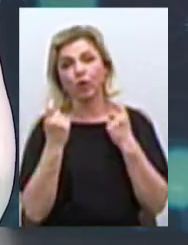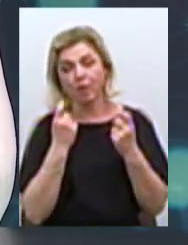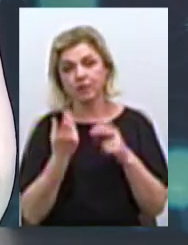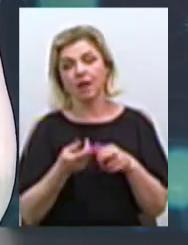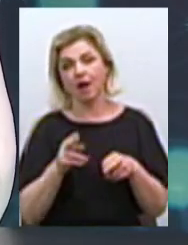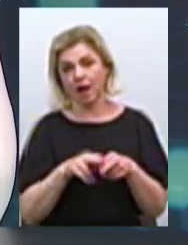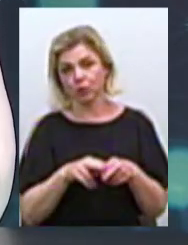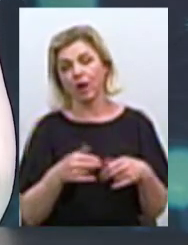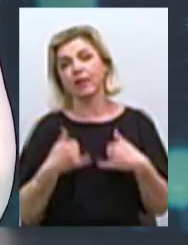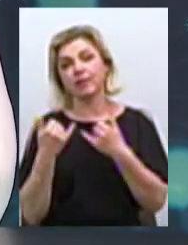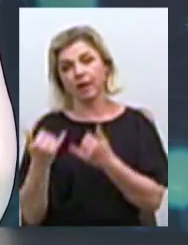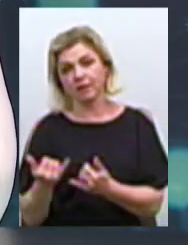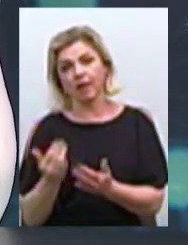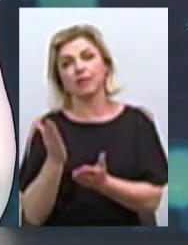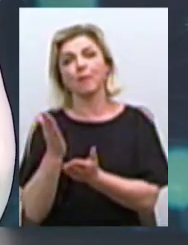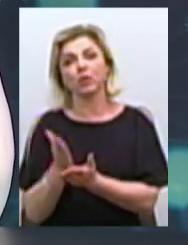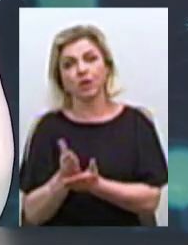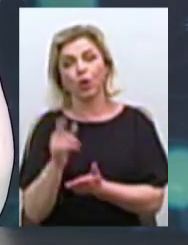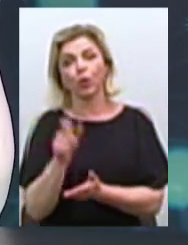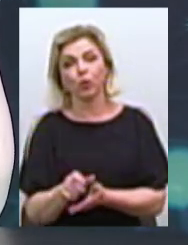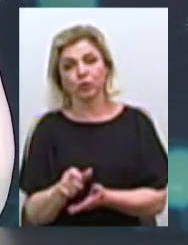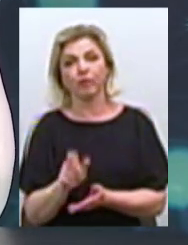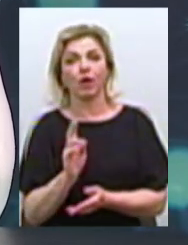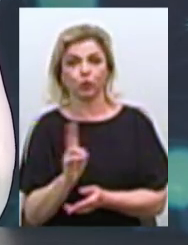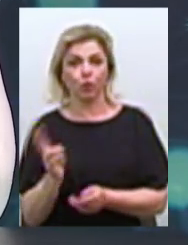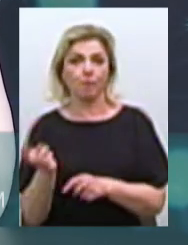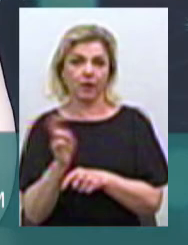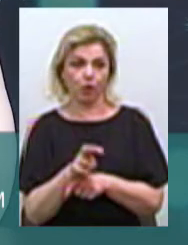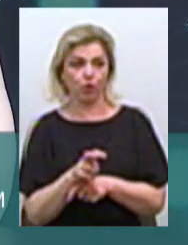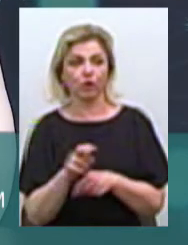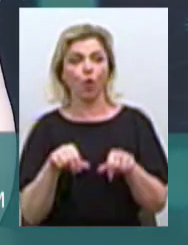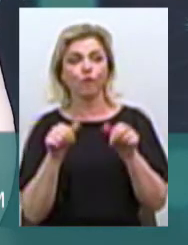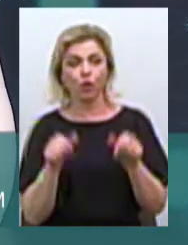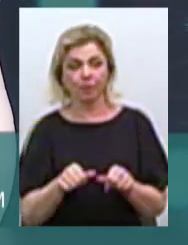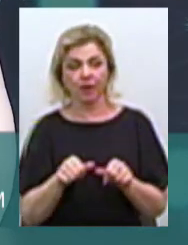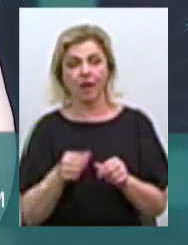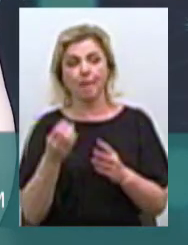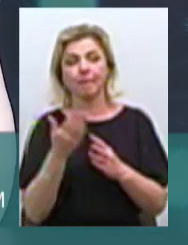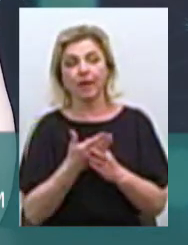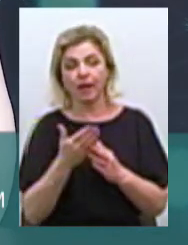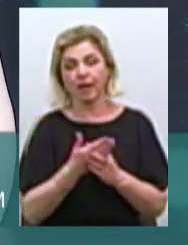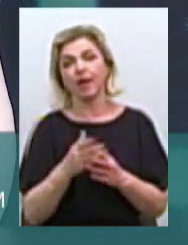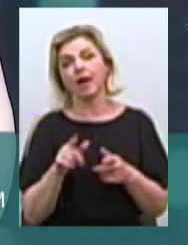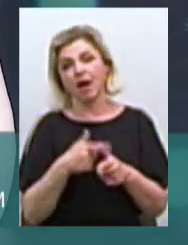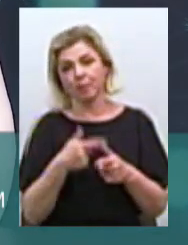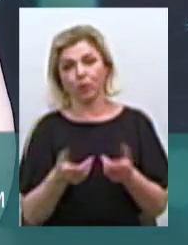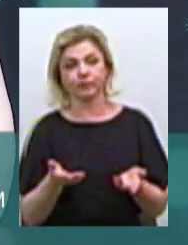яка надається вже безпосередньо особою, яка приходить оформляти зазначені пільги або